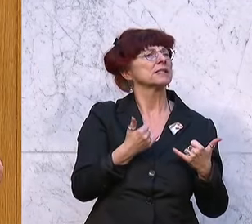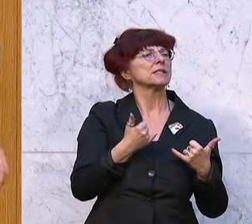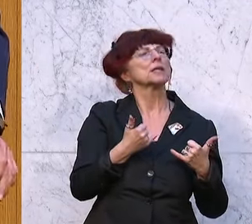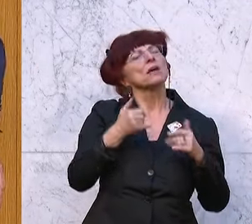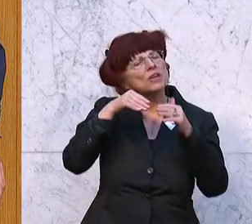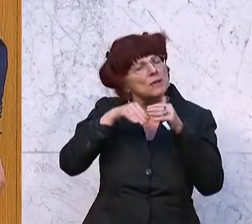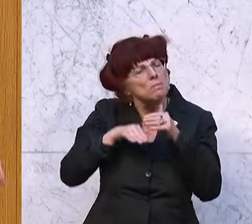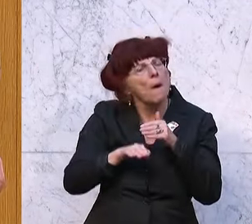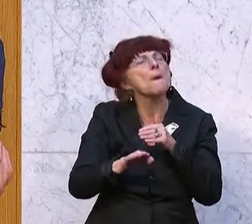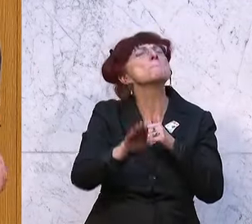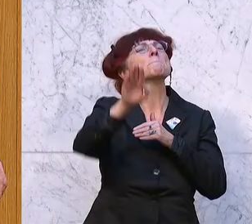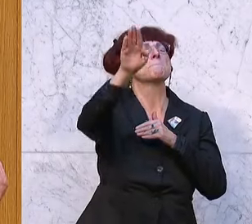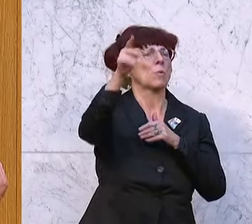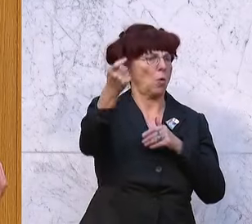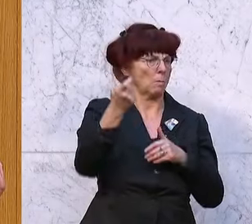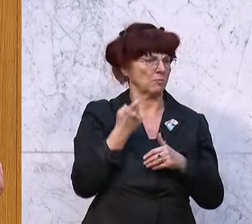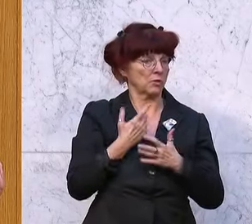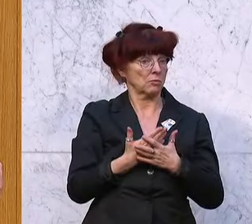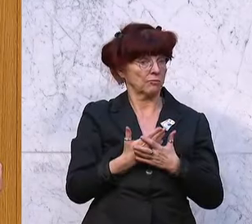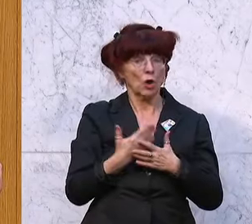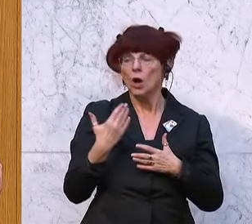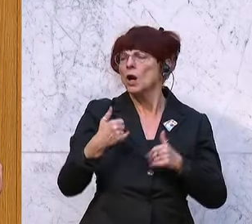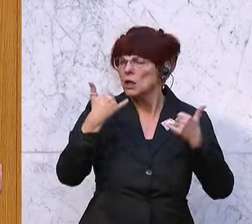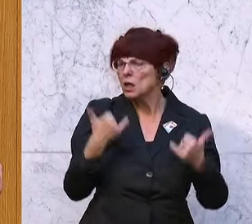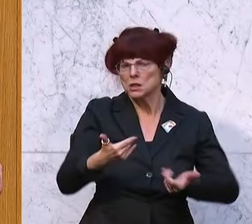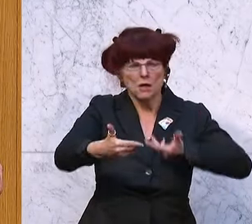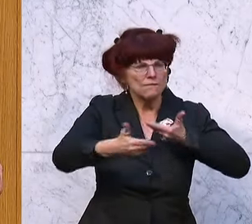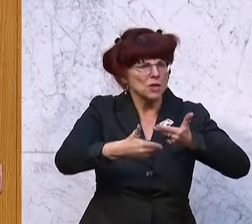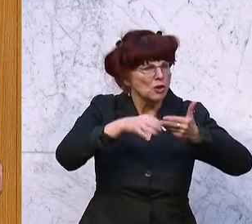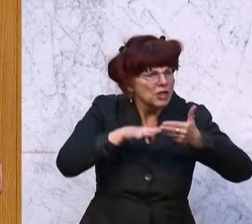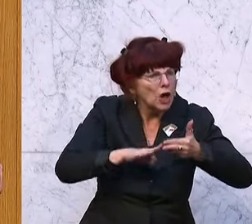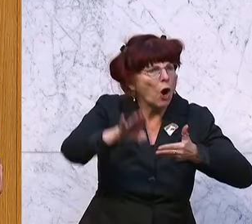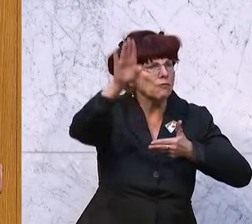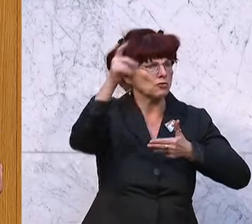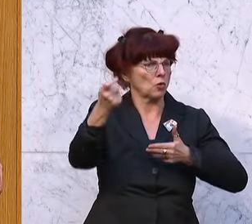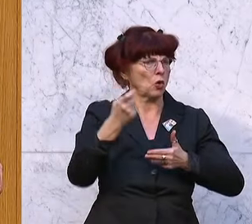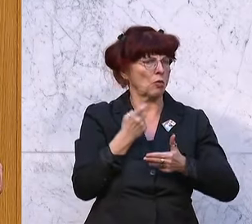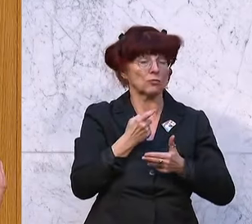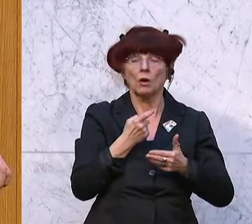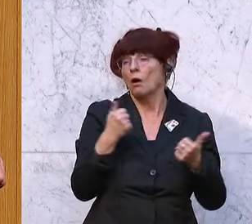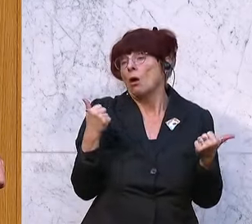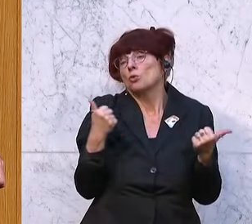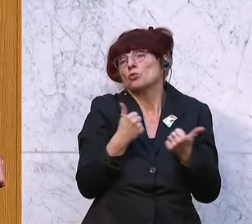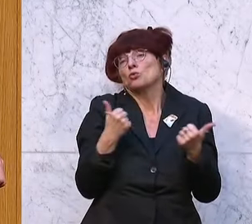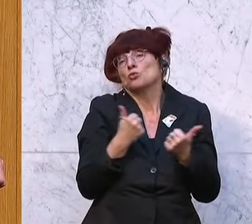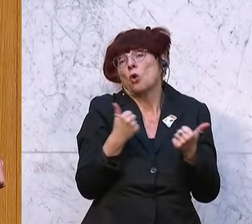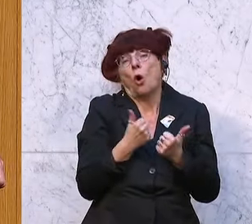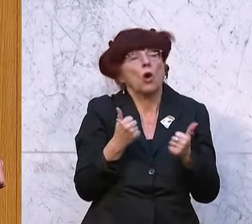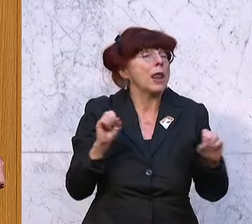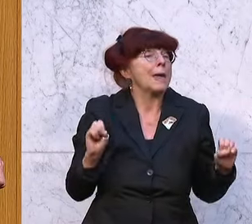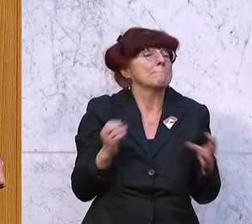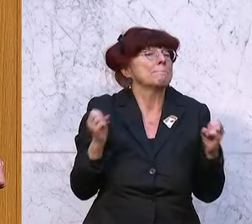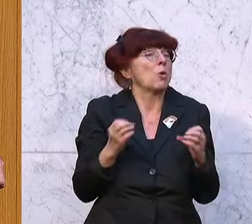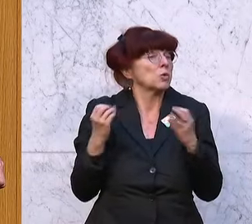Talsohle ist, dass jetzt wieder aufwärts geht, dass wir jetzt einen wirtschaftlichen Aufschwung haben aufgrund der großartigen Impulse, die diese schlechteste